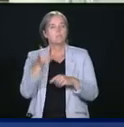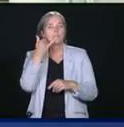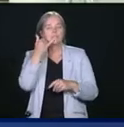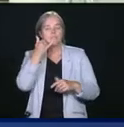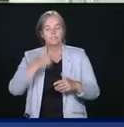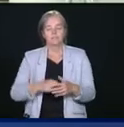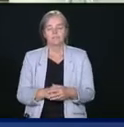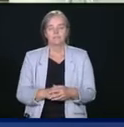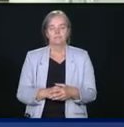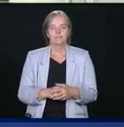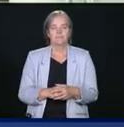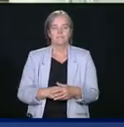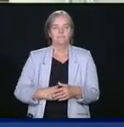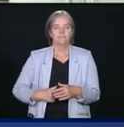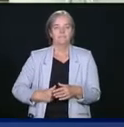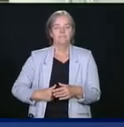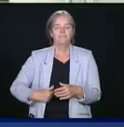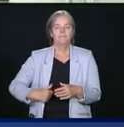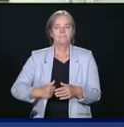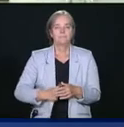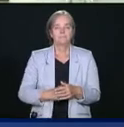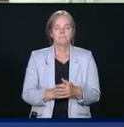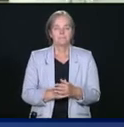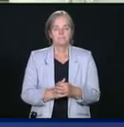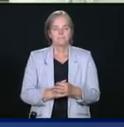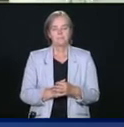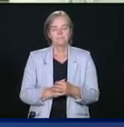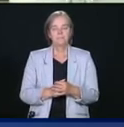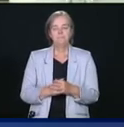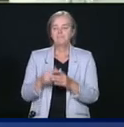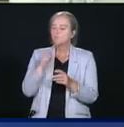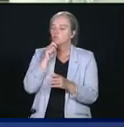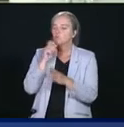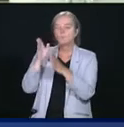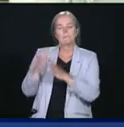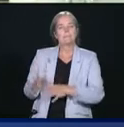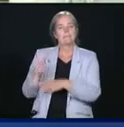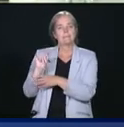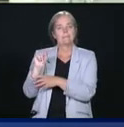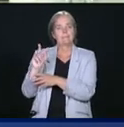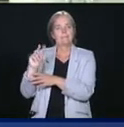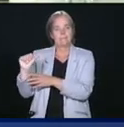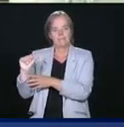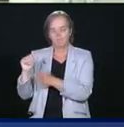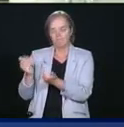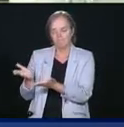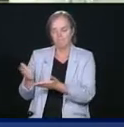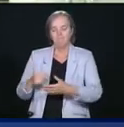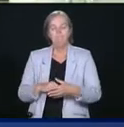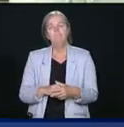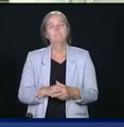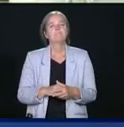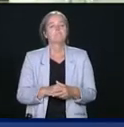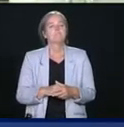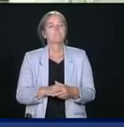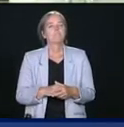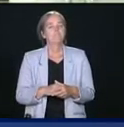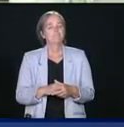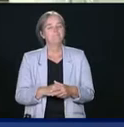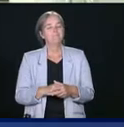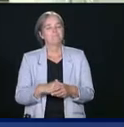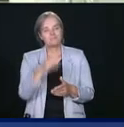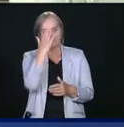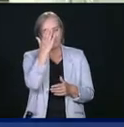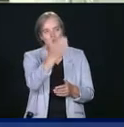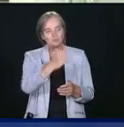Merci. Merci. Première question, Raymond Fillon, TVA. À vous. Merci. Bonjour, M. le Premier